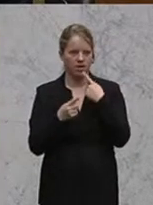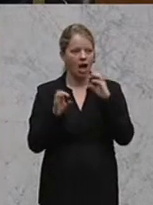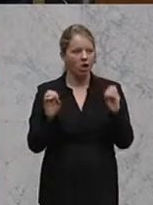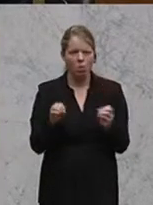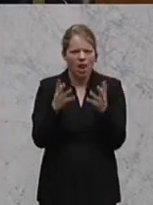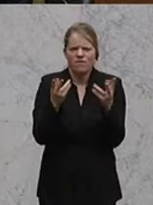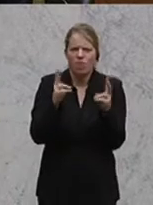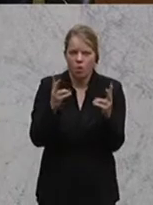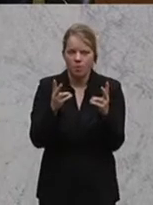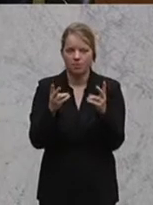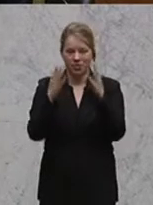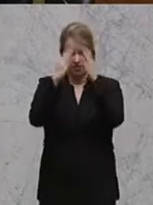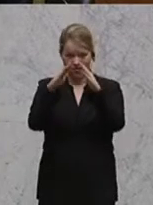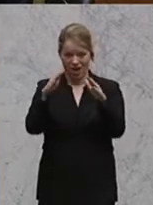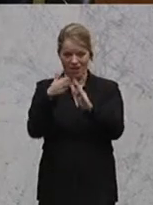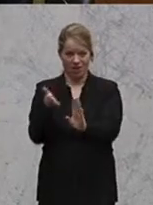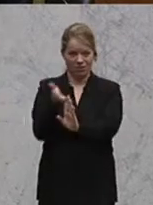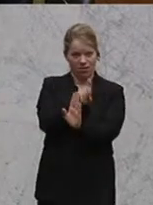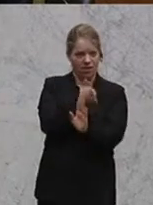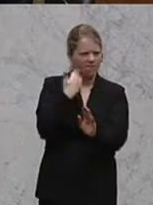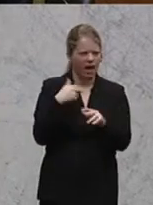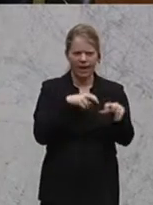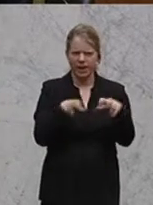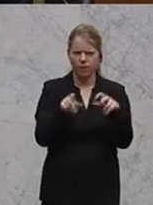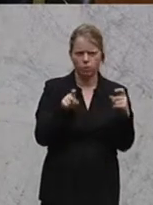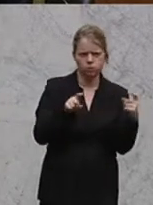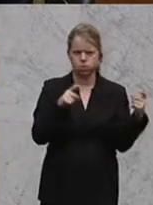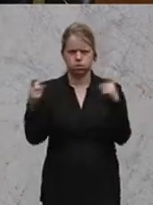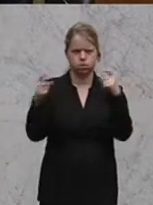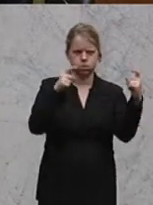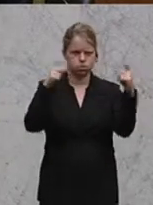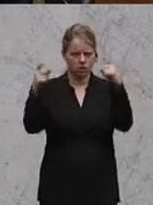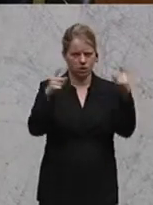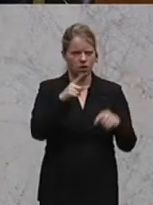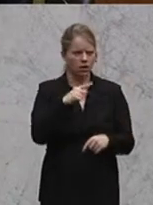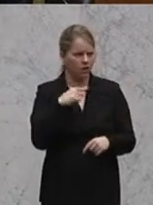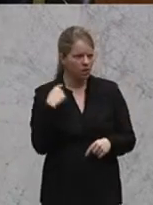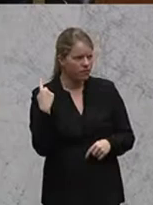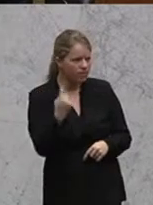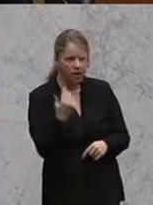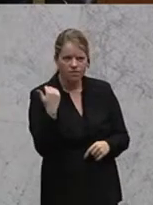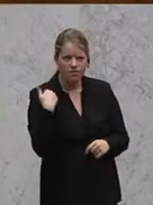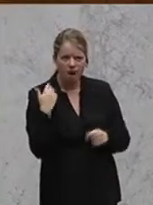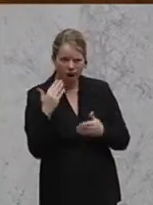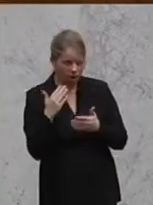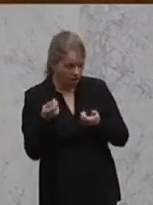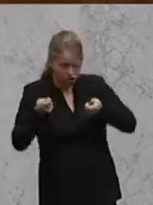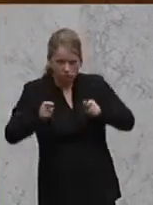Weihnachten ein Disput in der Regierung ausgebrochen ist, jene Regierung, die wir gebunden haben in Wahrheit, lesen Sie es nach.